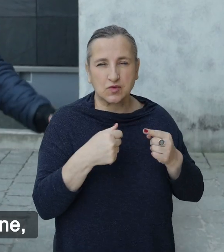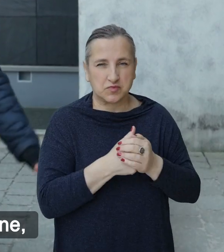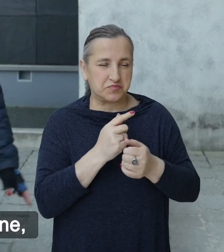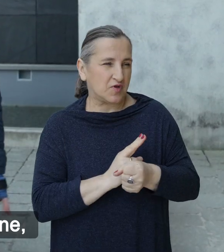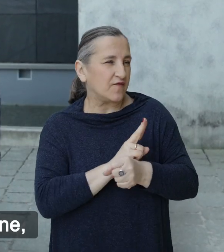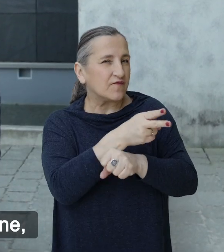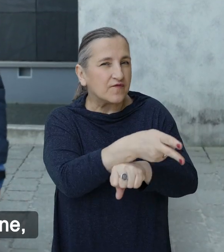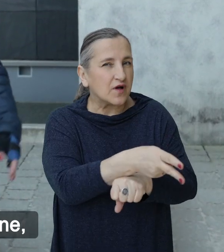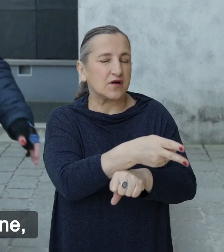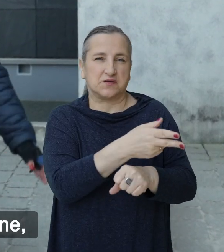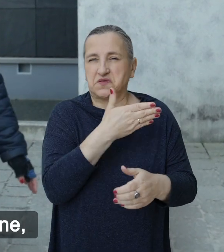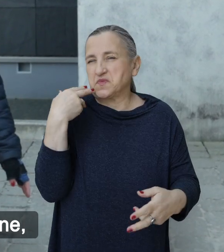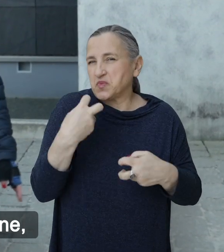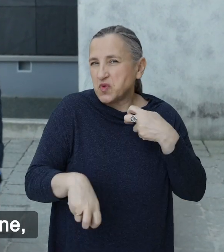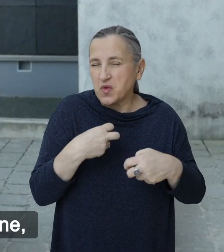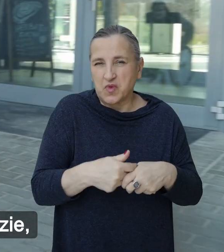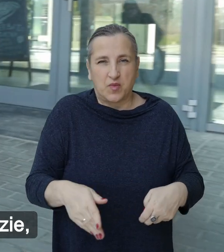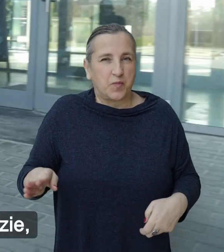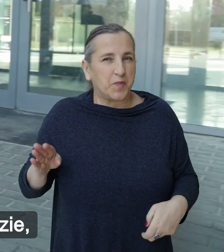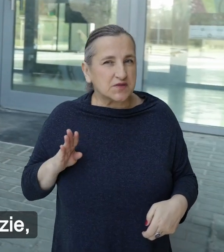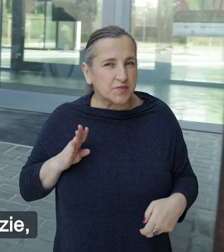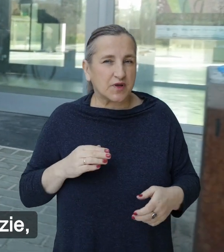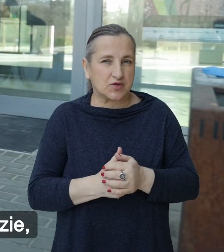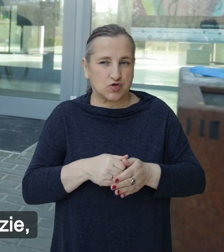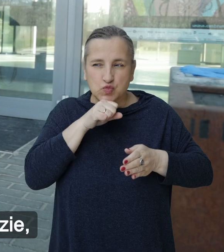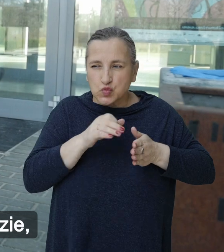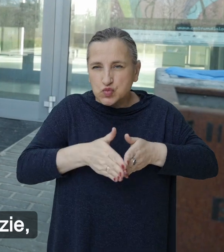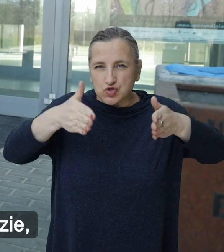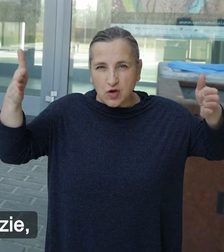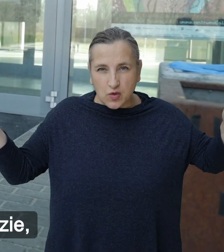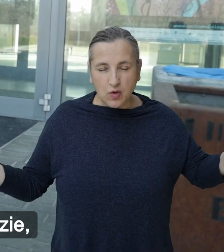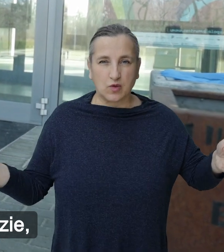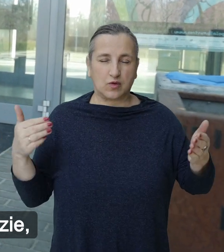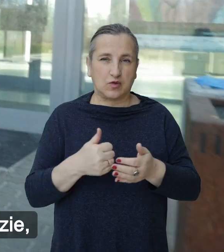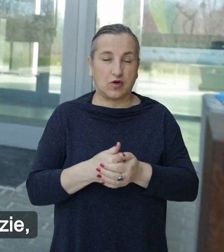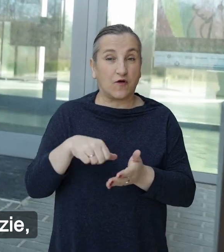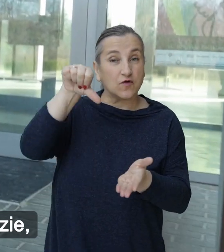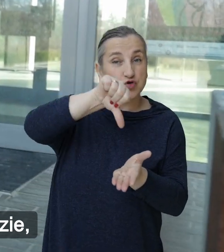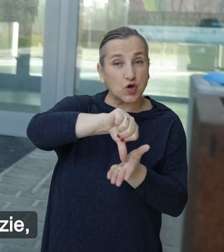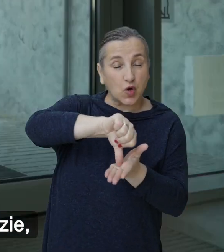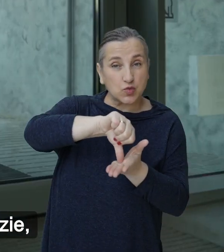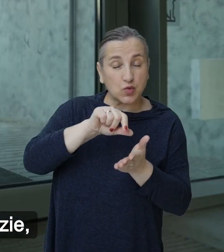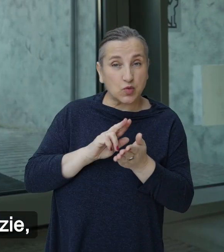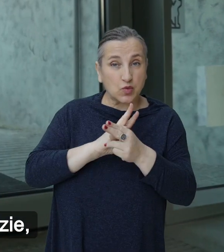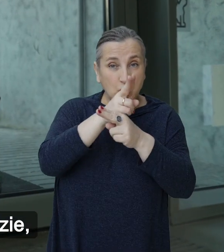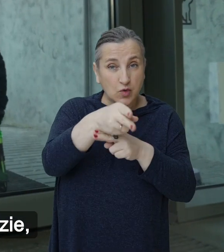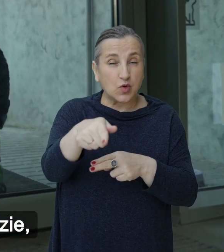bezprogowe, bezpieczne, jest szerokie i w środku